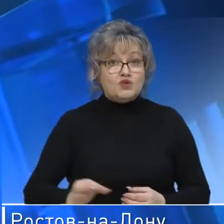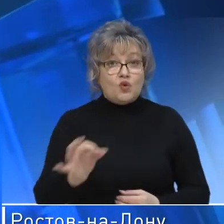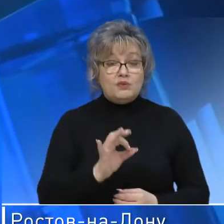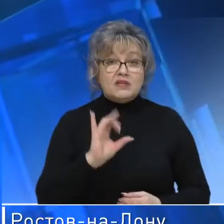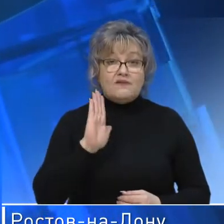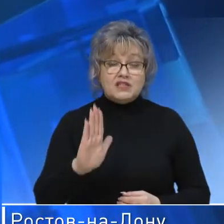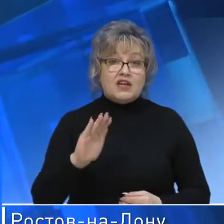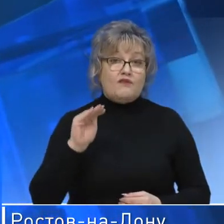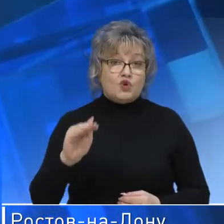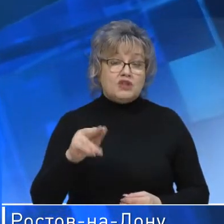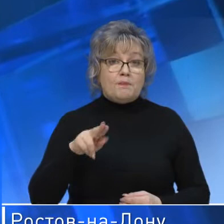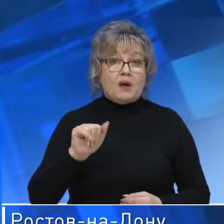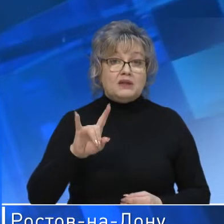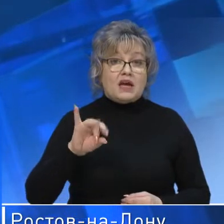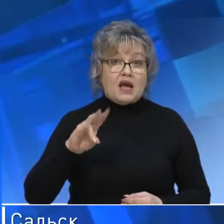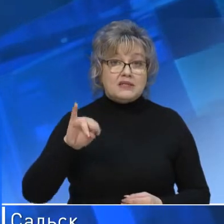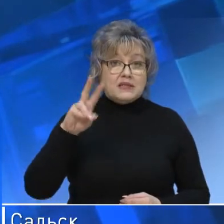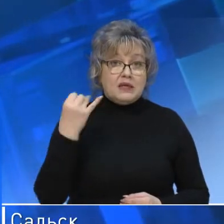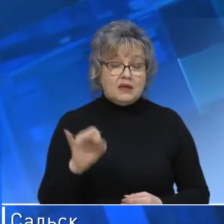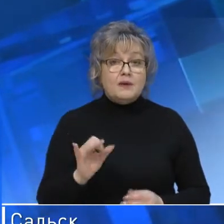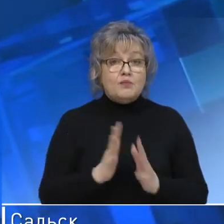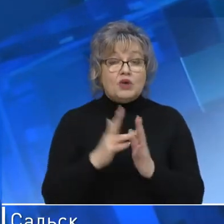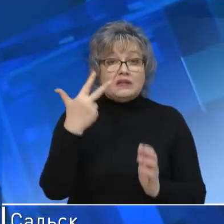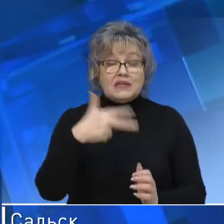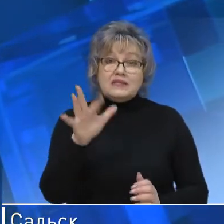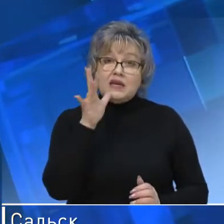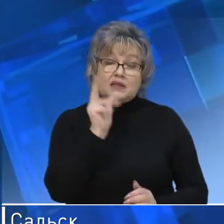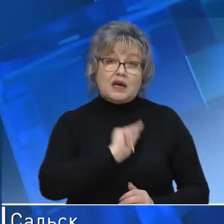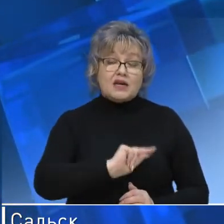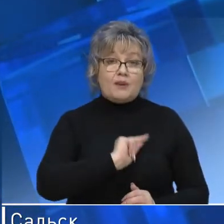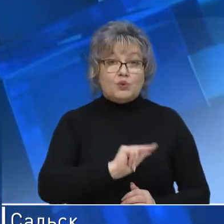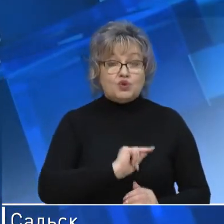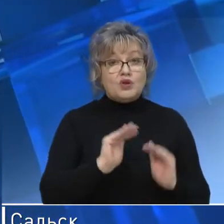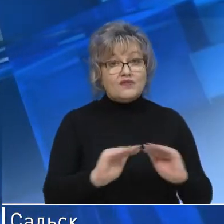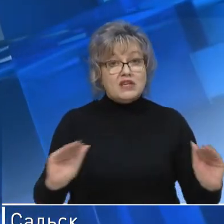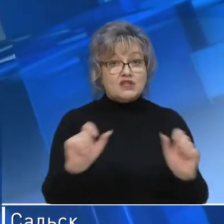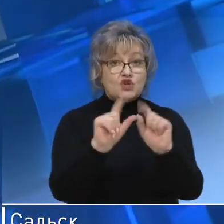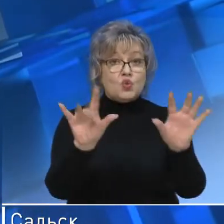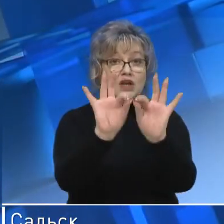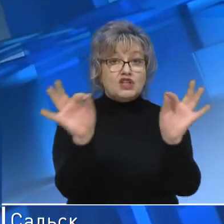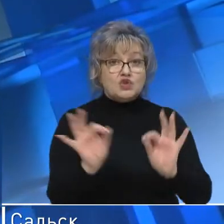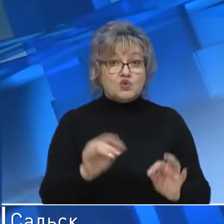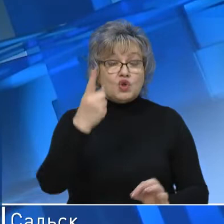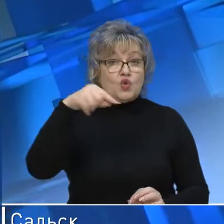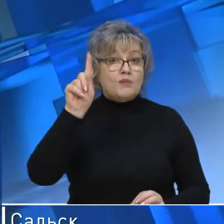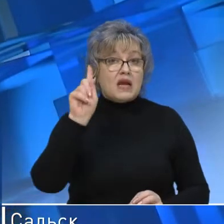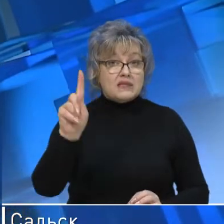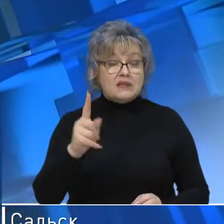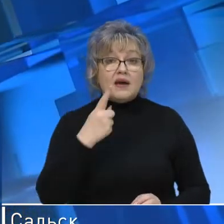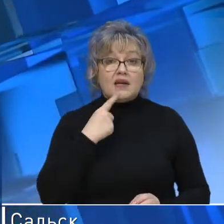и Василий Федорович Полторацкий. Вот уже более 30 лет работающий в детской школе искусств номер один